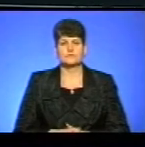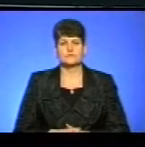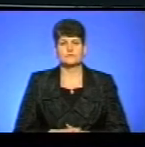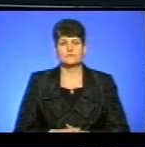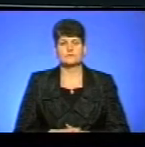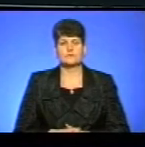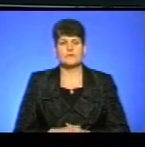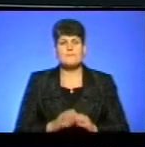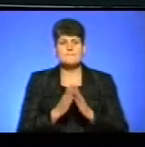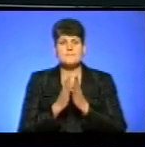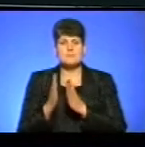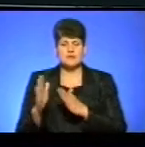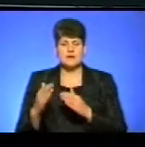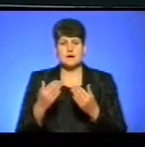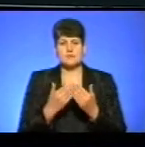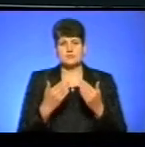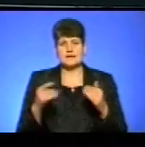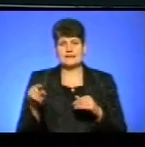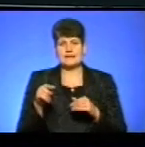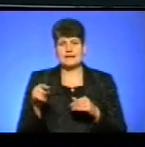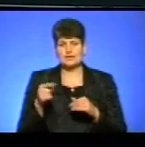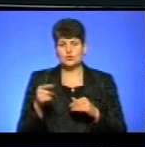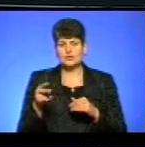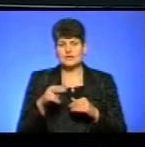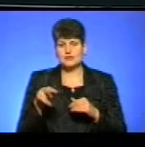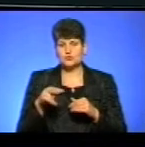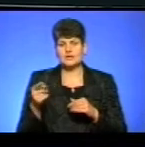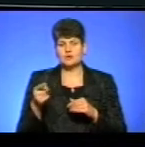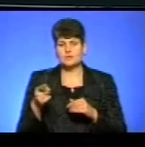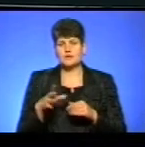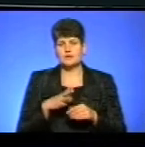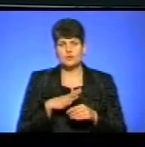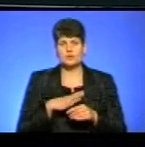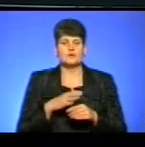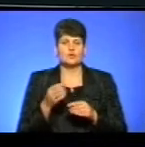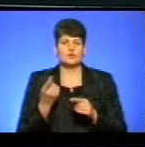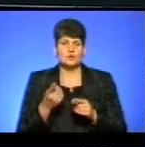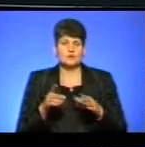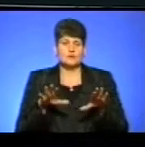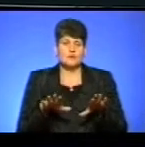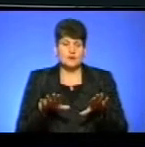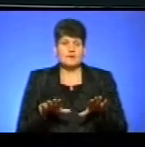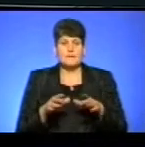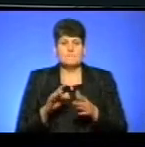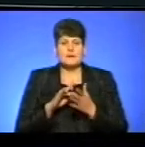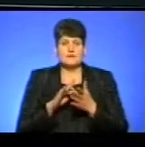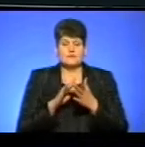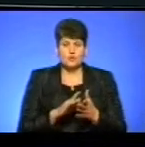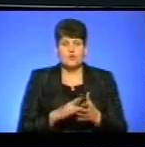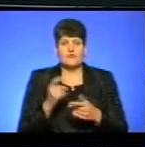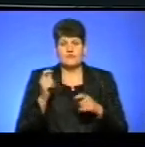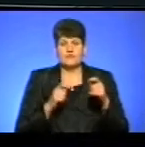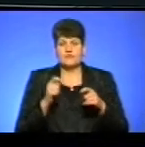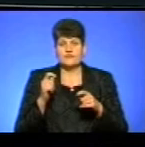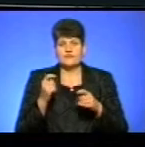Бібліотека музею «Літературне Тернопілля» стала однією із локацій 15-го міжнародного мандрівного кінофестивалю документального кіно